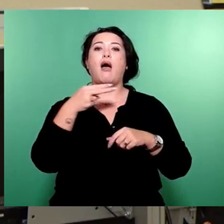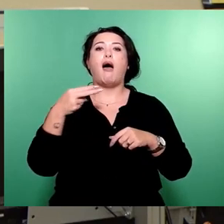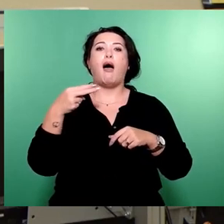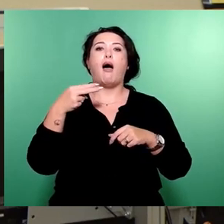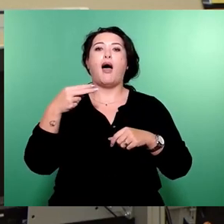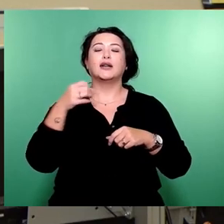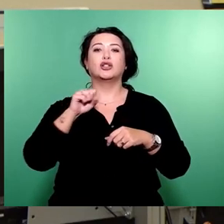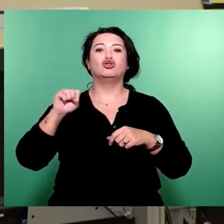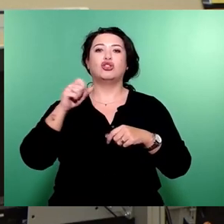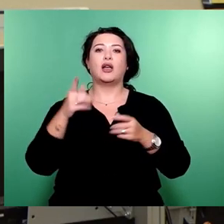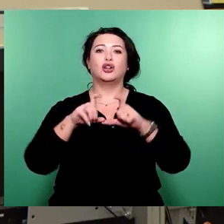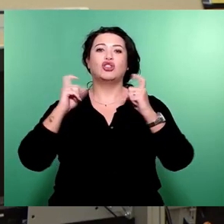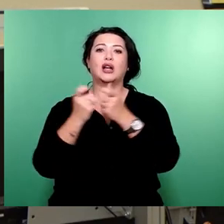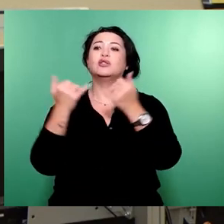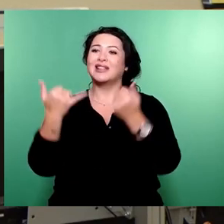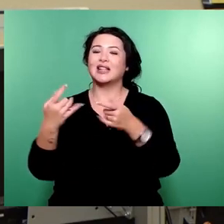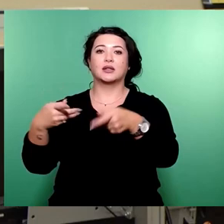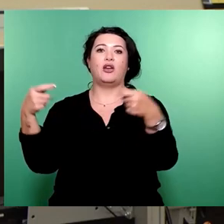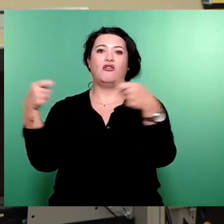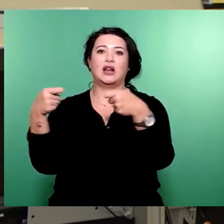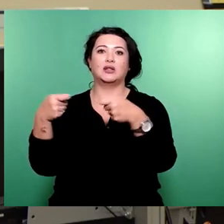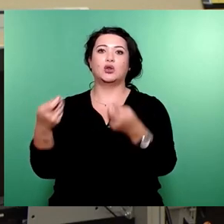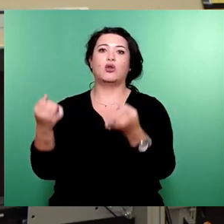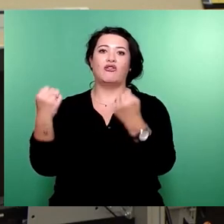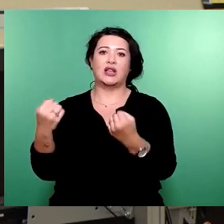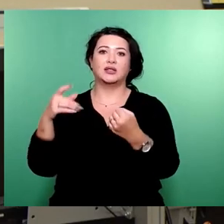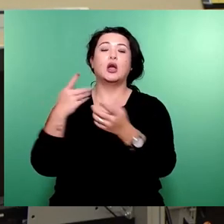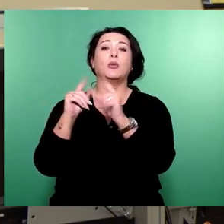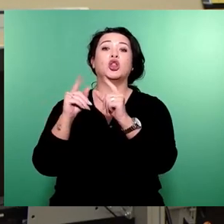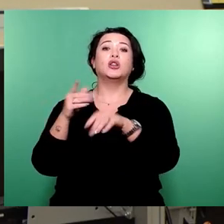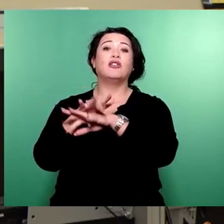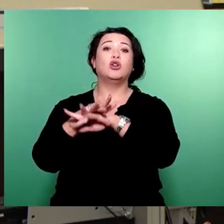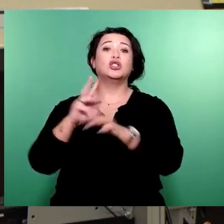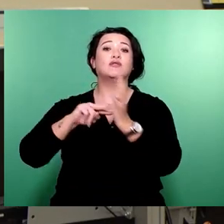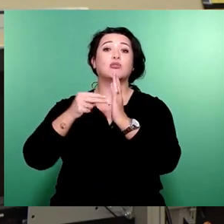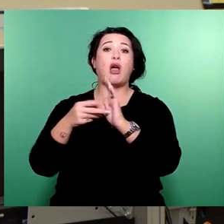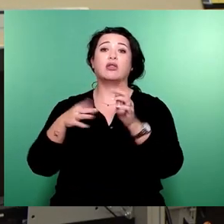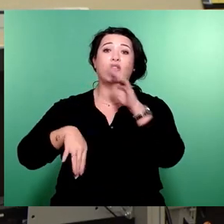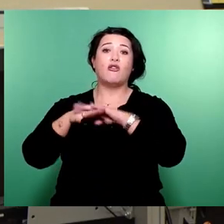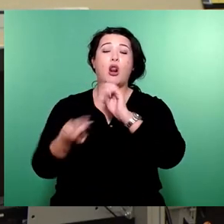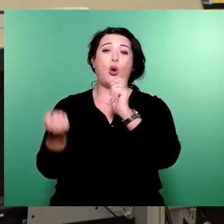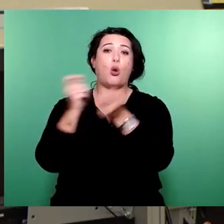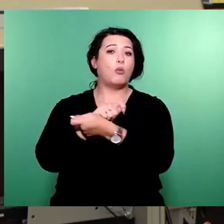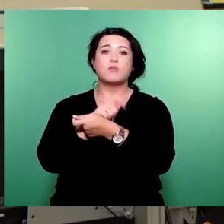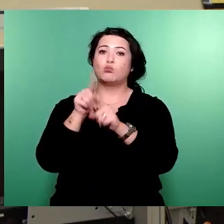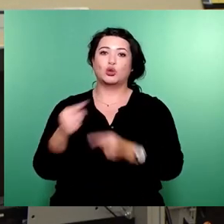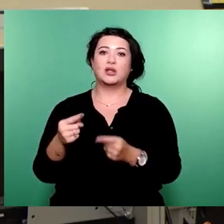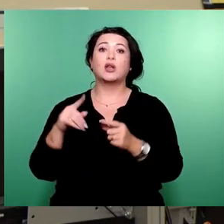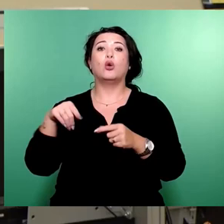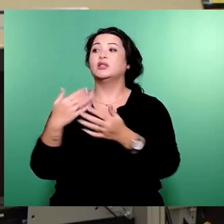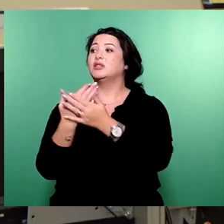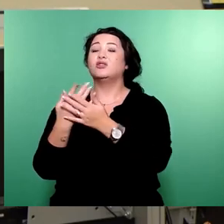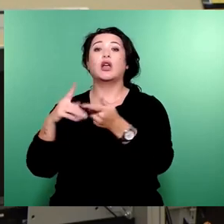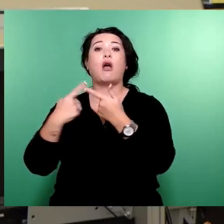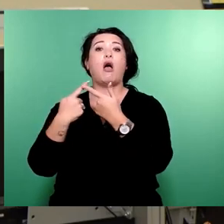finanziert sind und dass wir damit nicht den Wirtschaftsplan umschmeißen müssen und andere Sportmaßnahmen, sage ich mal, bluten lassen müssen,